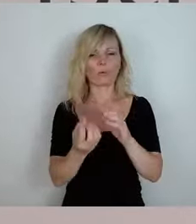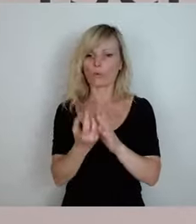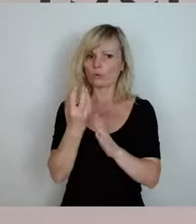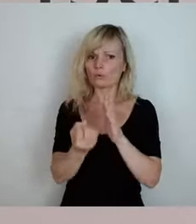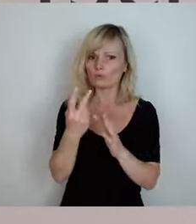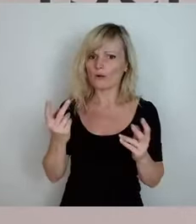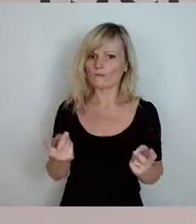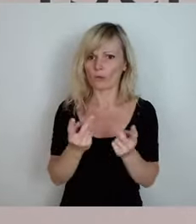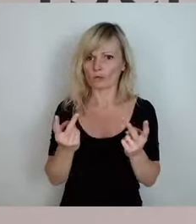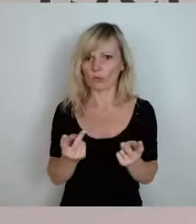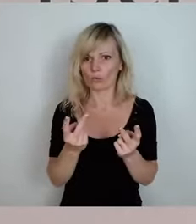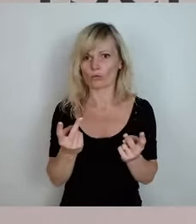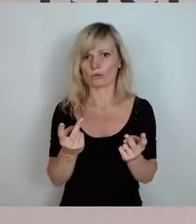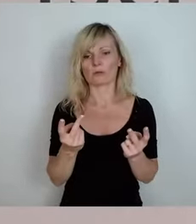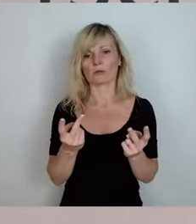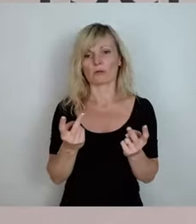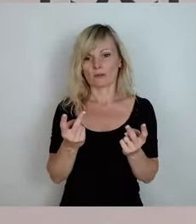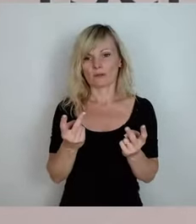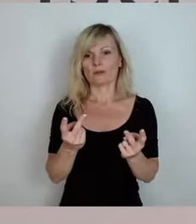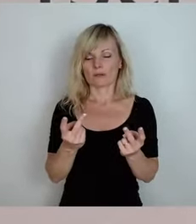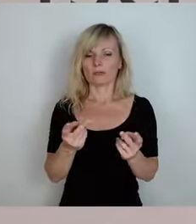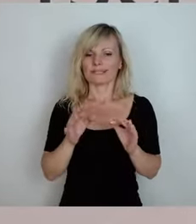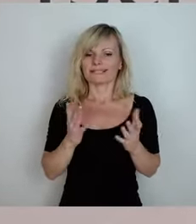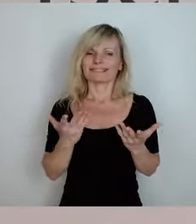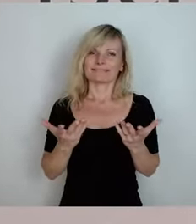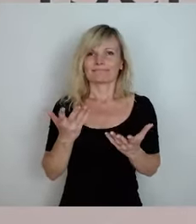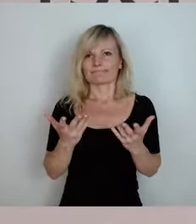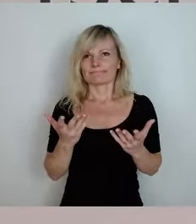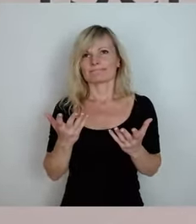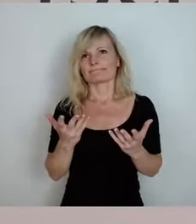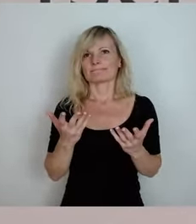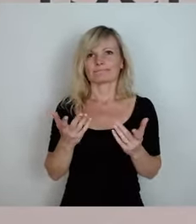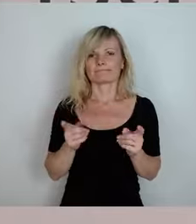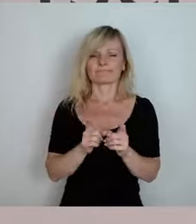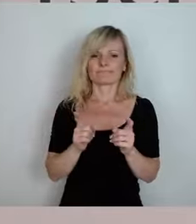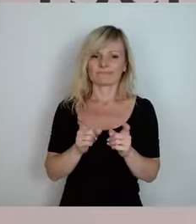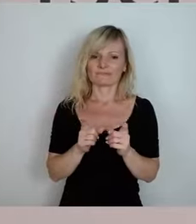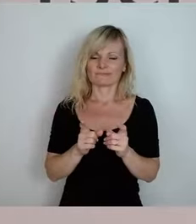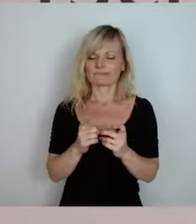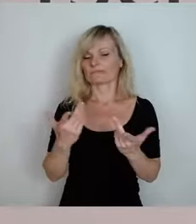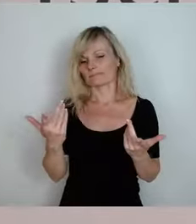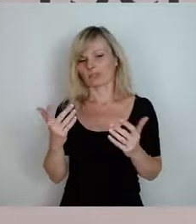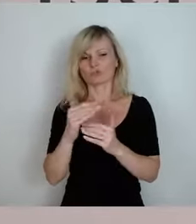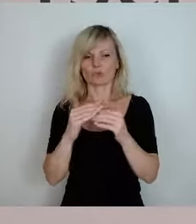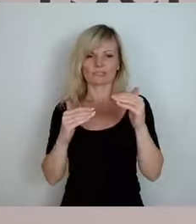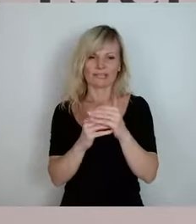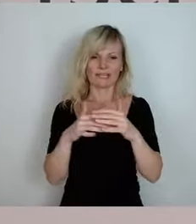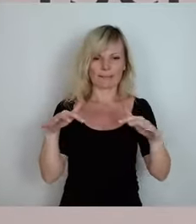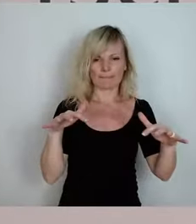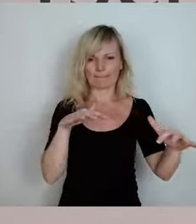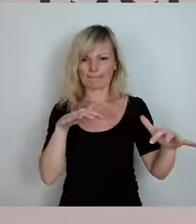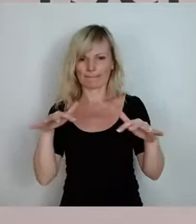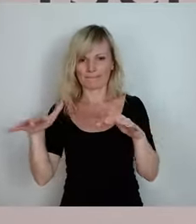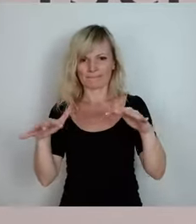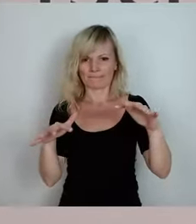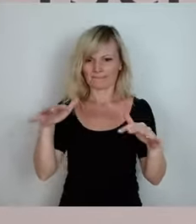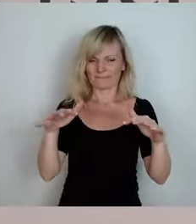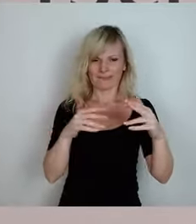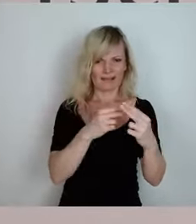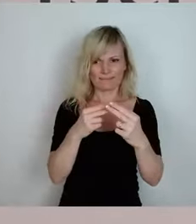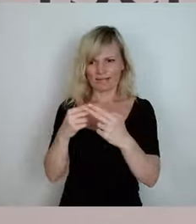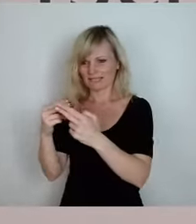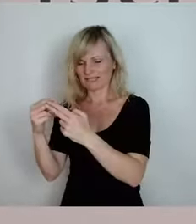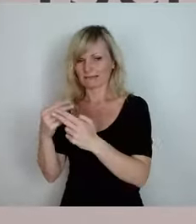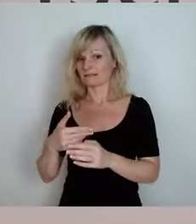immer eine gewisse, auch ein atmendes System. Ich habe damals 2017 und 2018